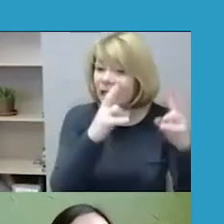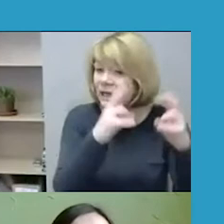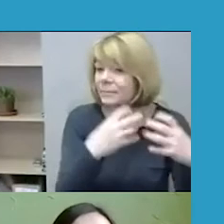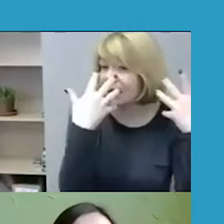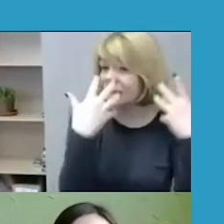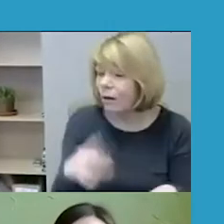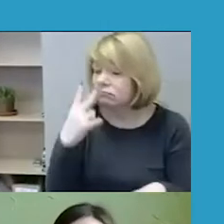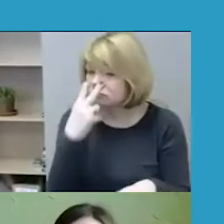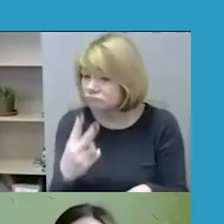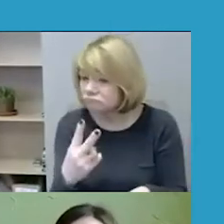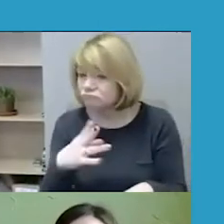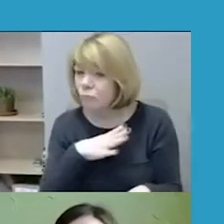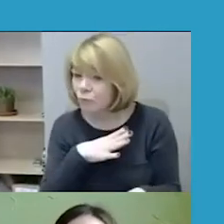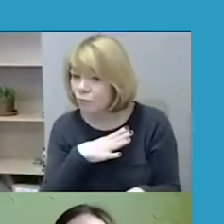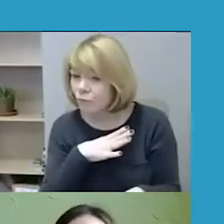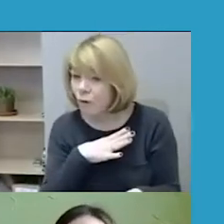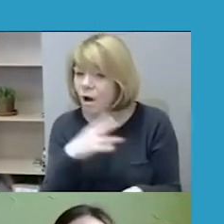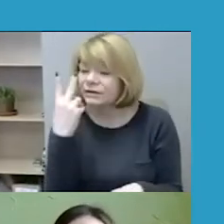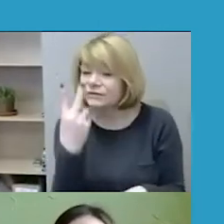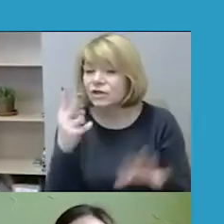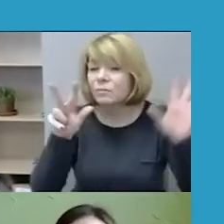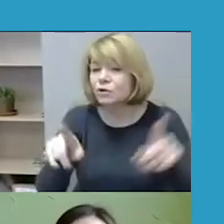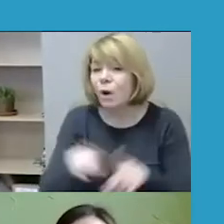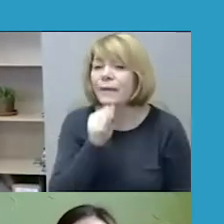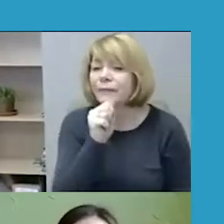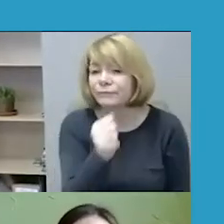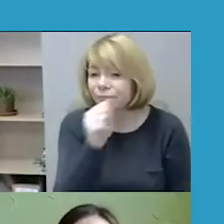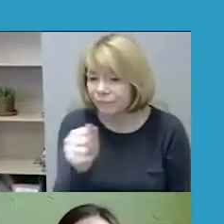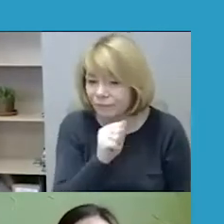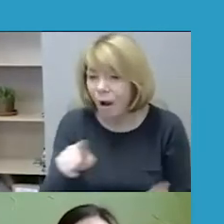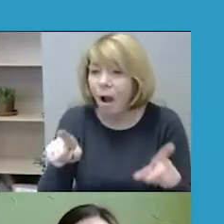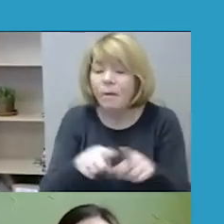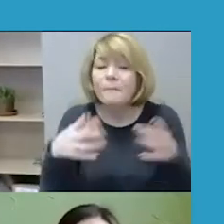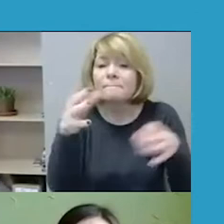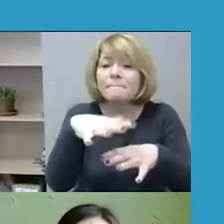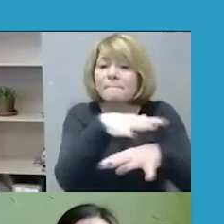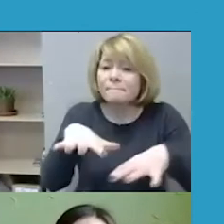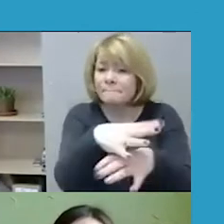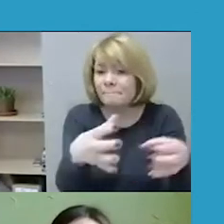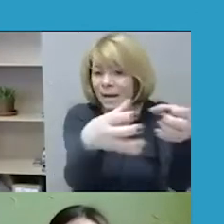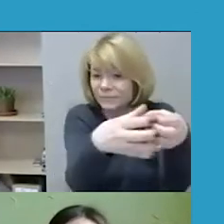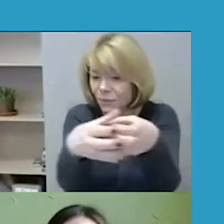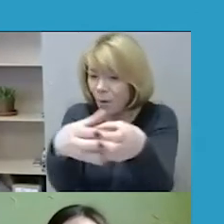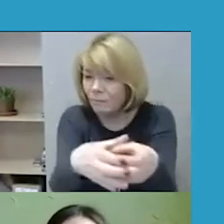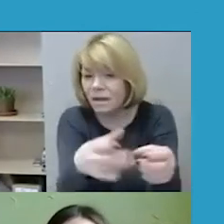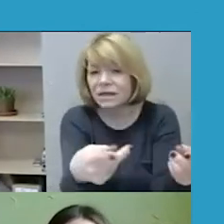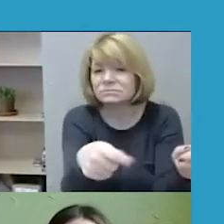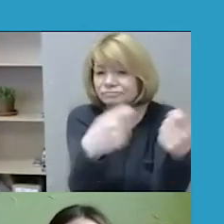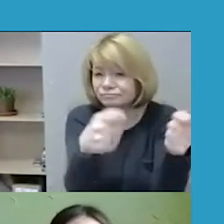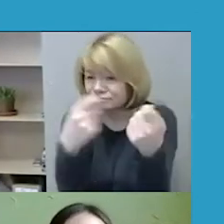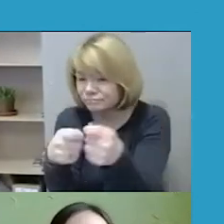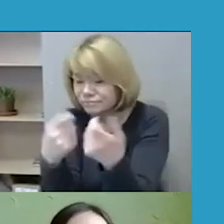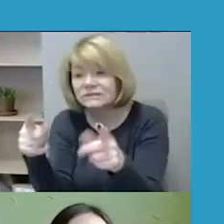dvidešimt struktūrizuotų intervių su pažeidžiamų bendruomenio stovais arba mūgintėjusiais man neapykantos